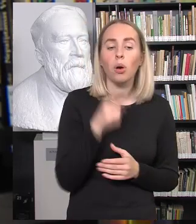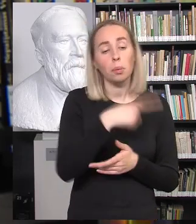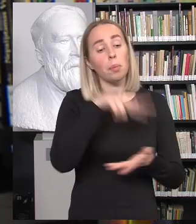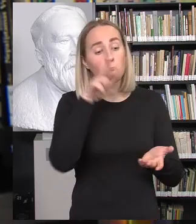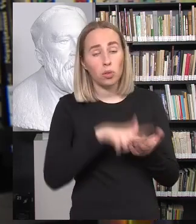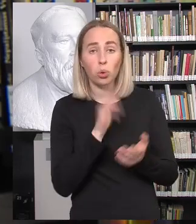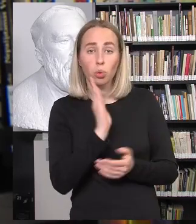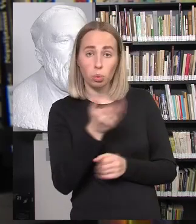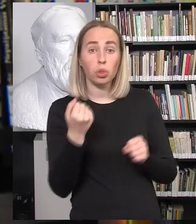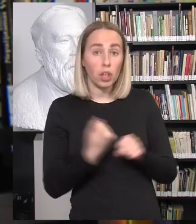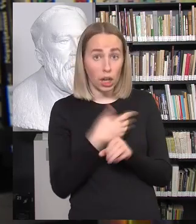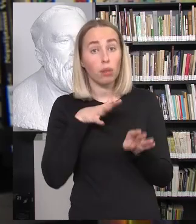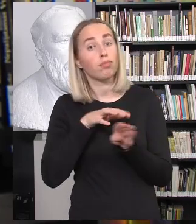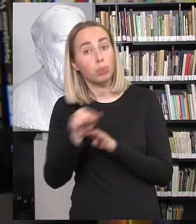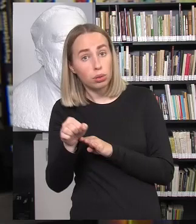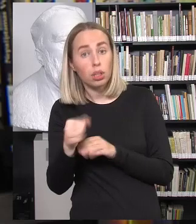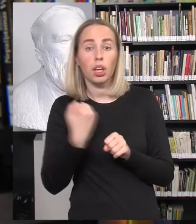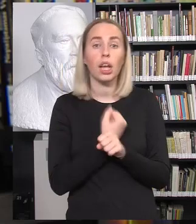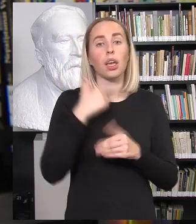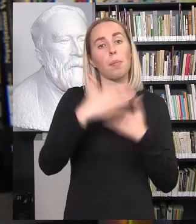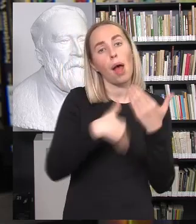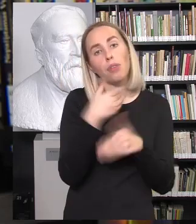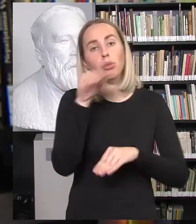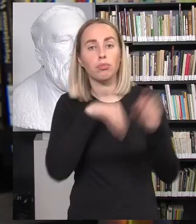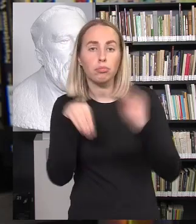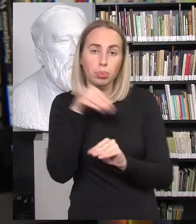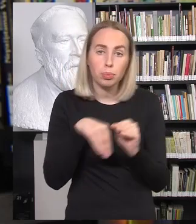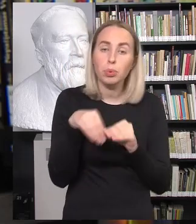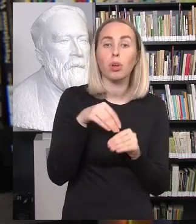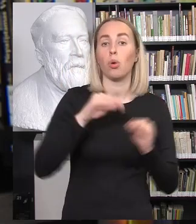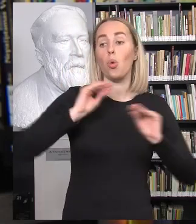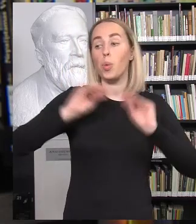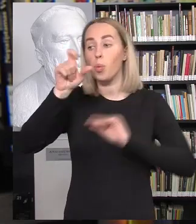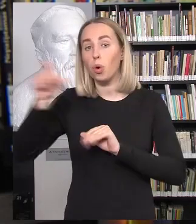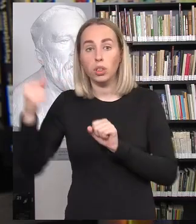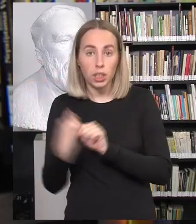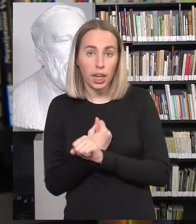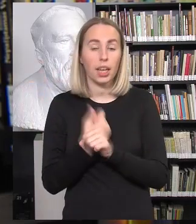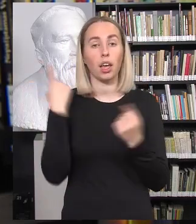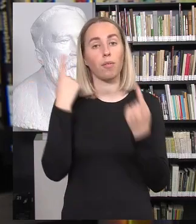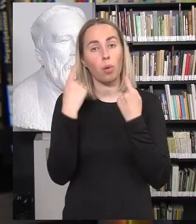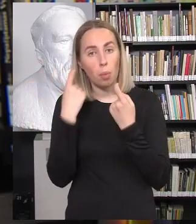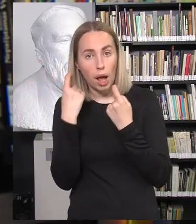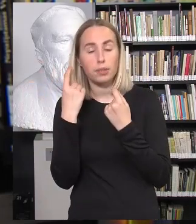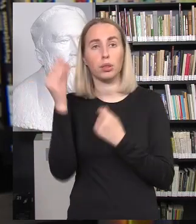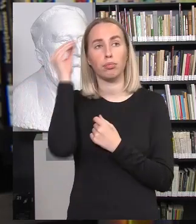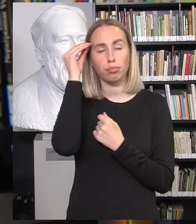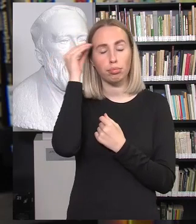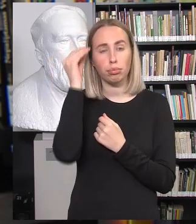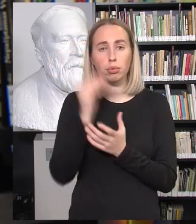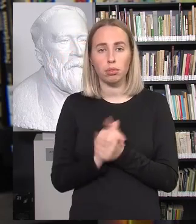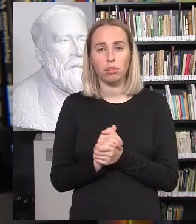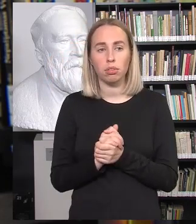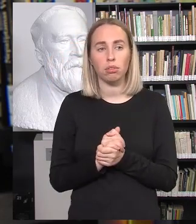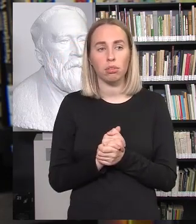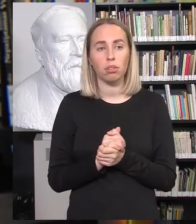dargi reikės jas įgyvendinti, vadinasi, paruošti medžiagą pagal programas mokytojai, turės įsisavinti. Tai kaip